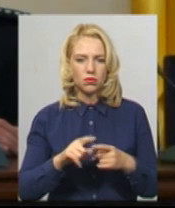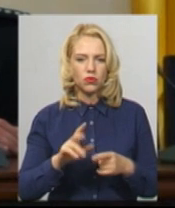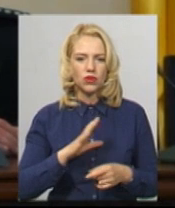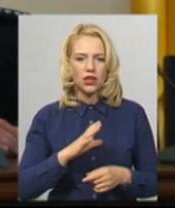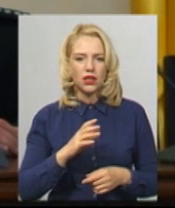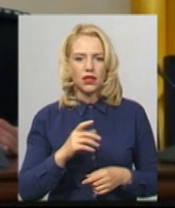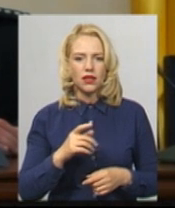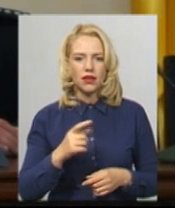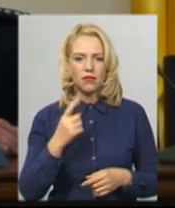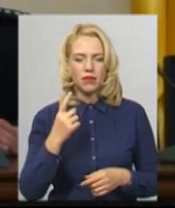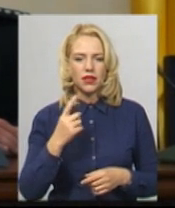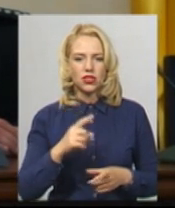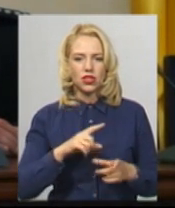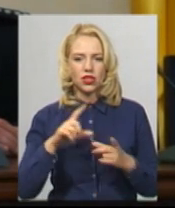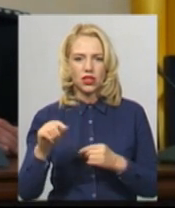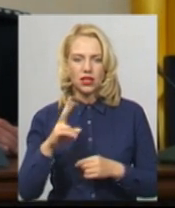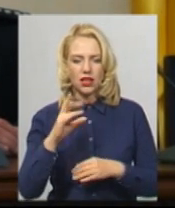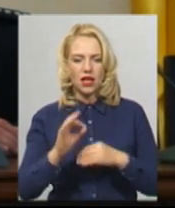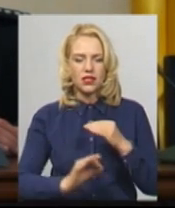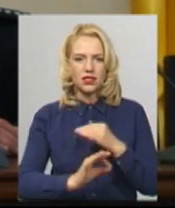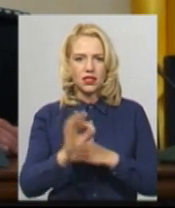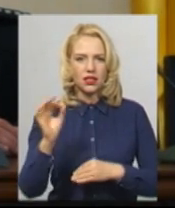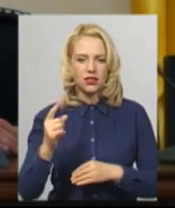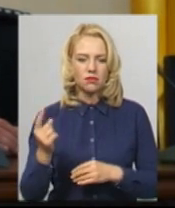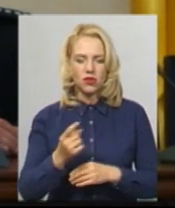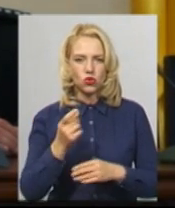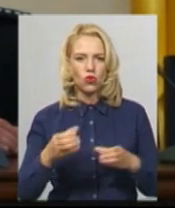Перший їде на схід з першою командою новоствореною.